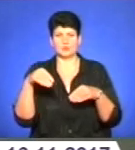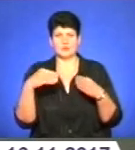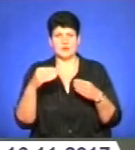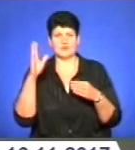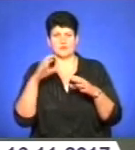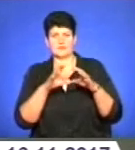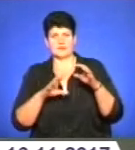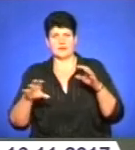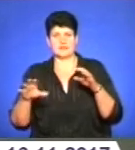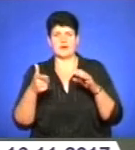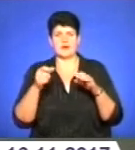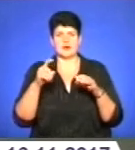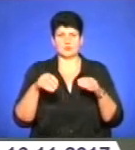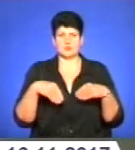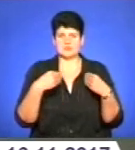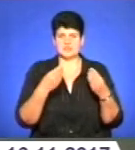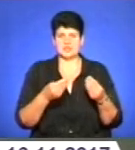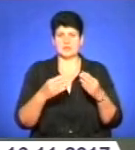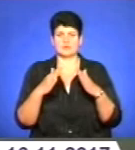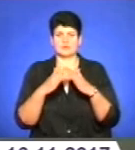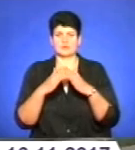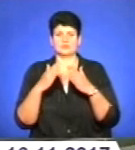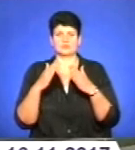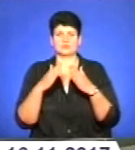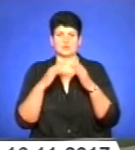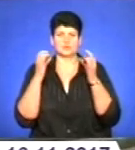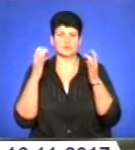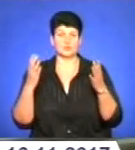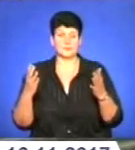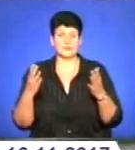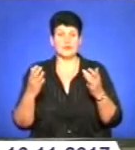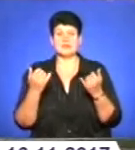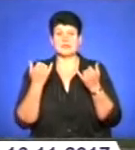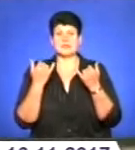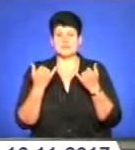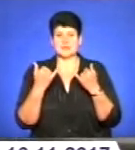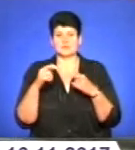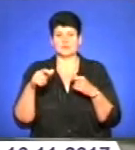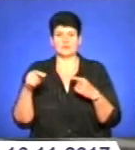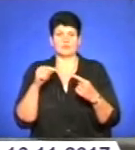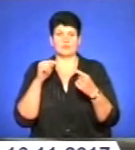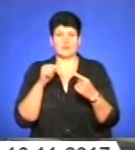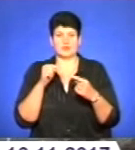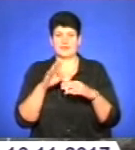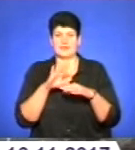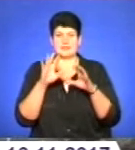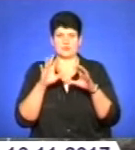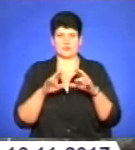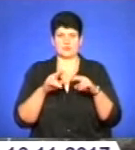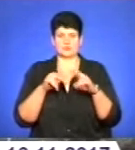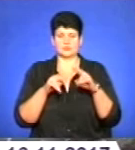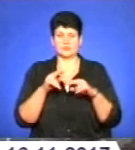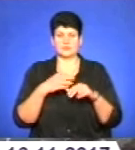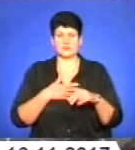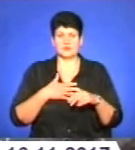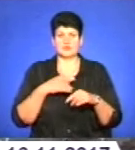водовведення, газопостачання до будівлі Палацу культури. Нагадаю, мешканці сусідніх будинків проти незаконної забудови, адже хвилюються,